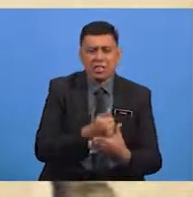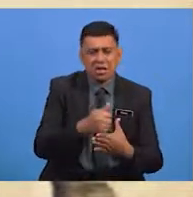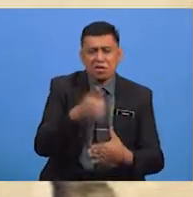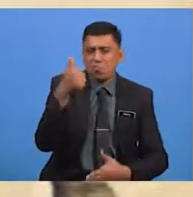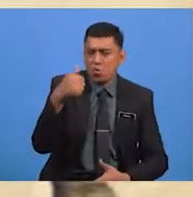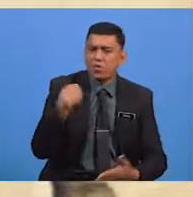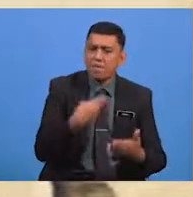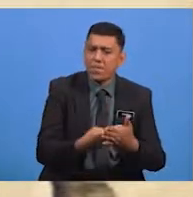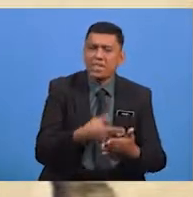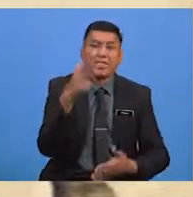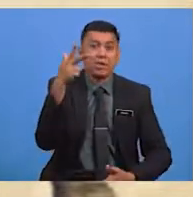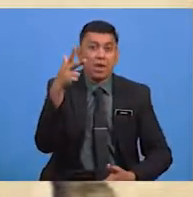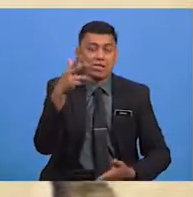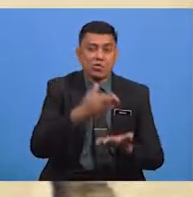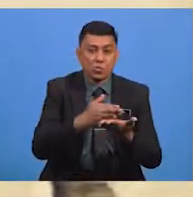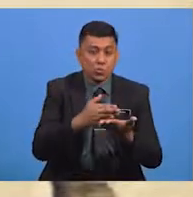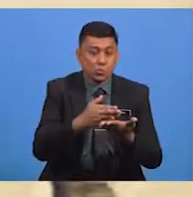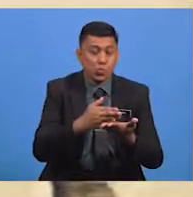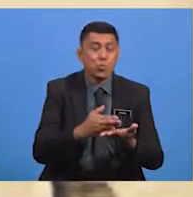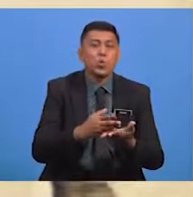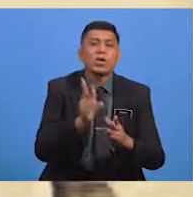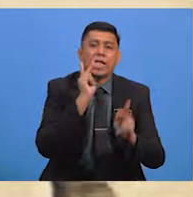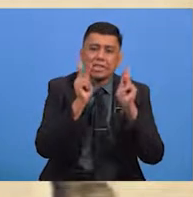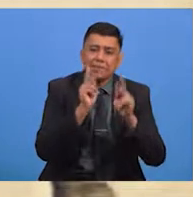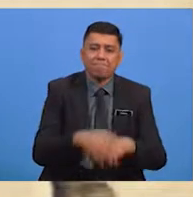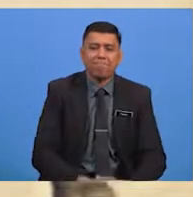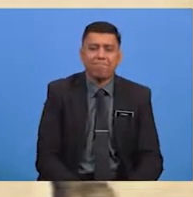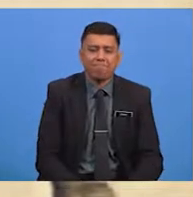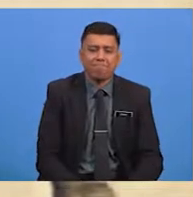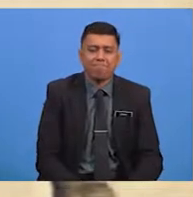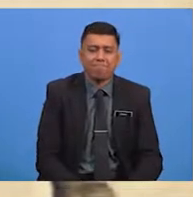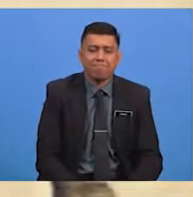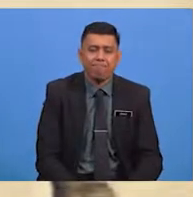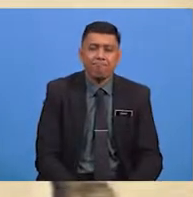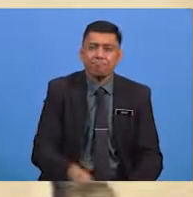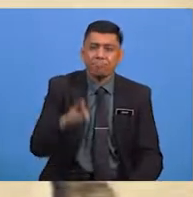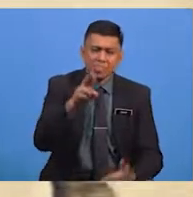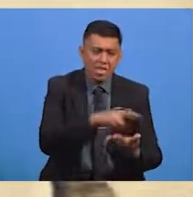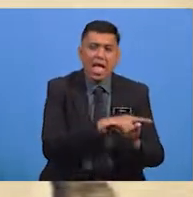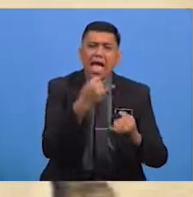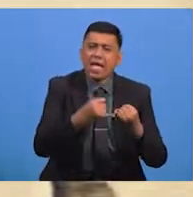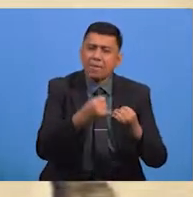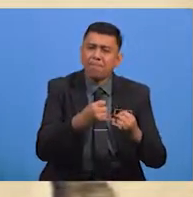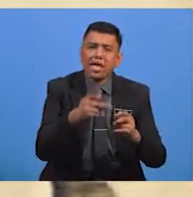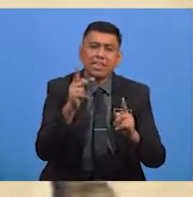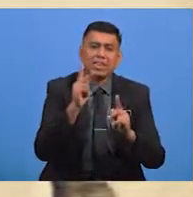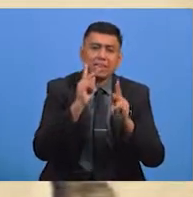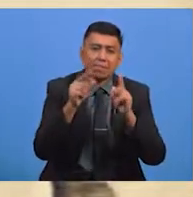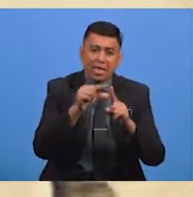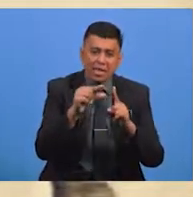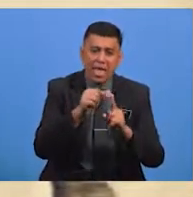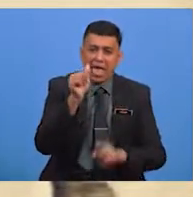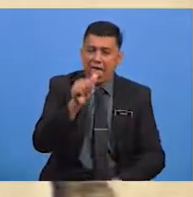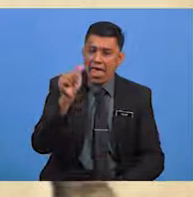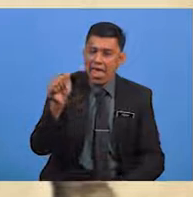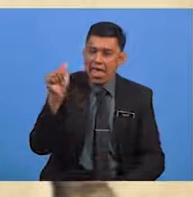Tiga Belas Suku Kata Rimah Akhir Pada Setiap Baris Syair Ini Ialah A A